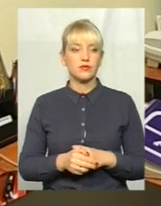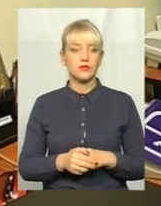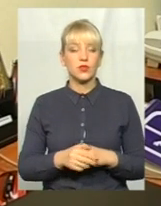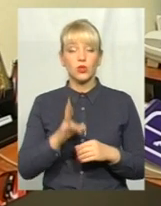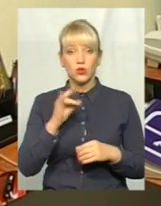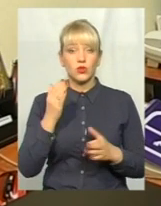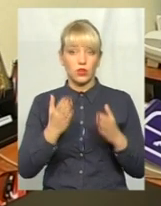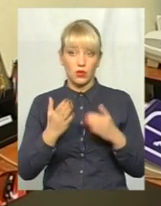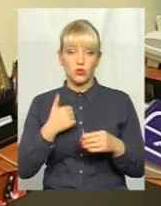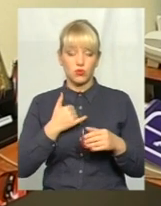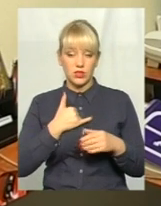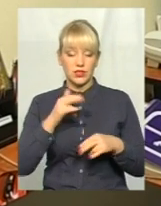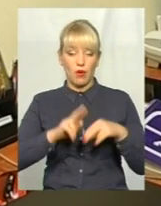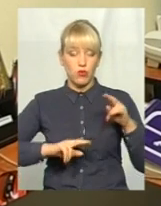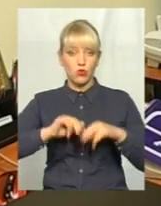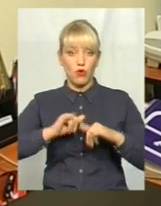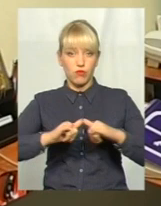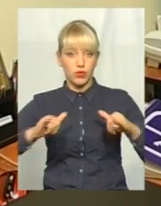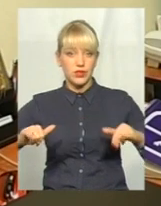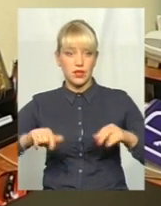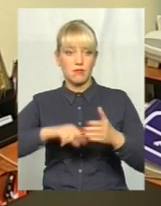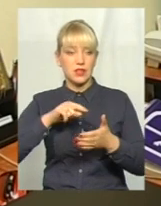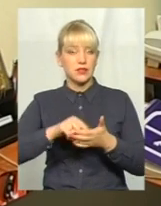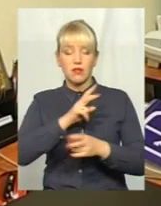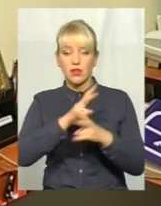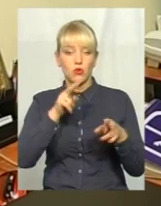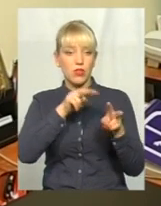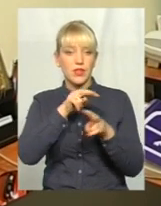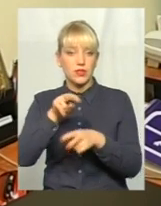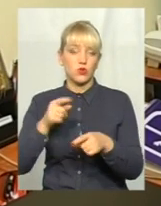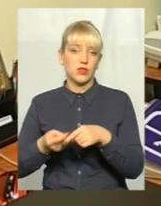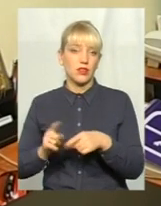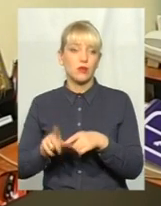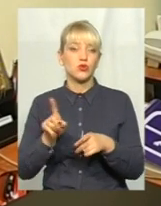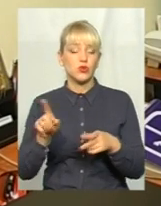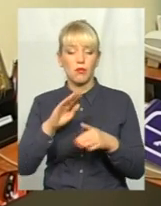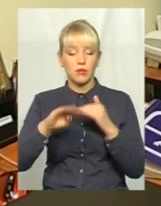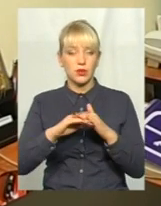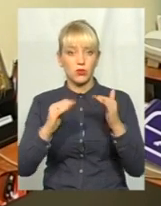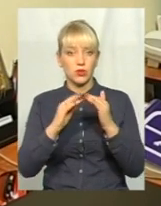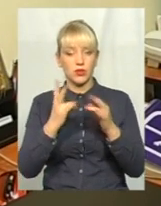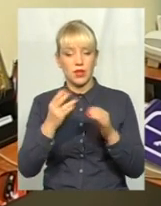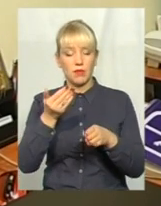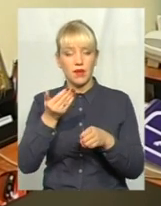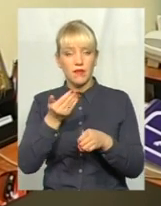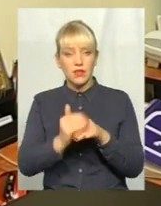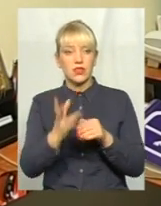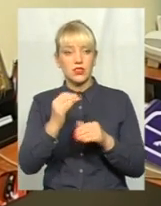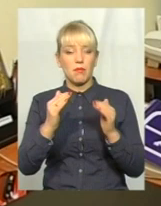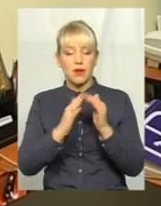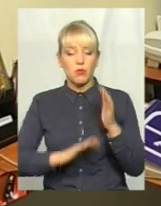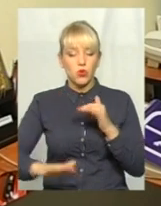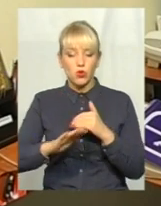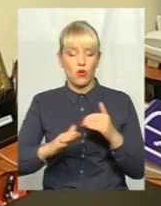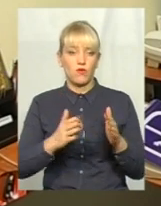Якщо в нас забудовується місто, і ніхто не слідкує за тим, що під будинок треба виділити ще прибуткову територію, бо це центр